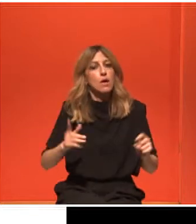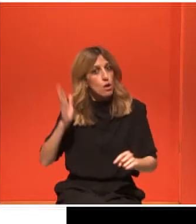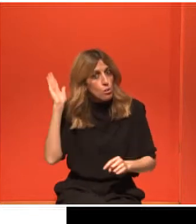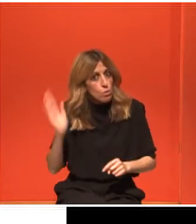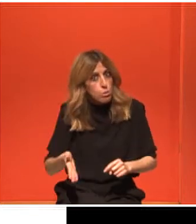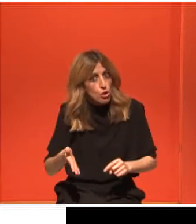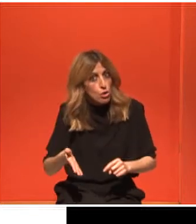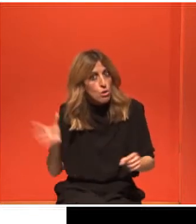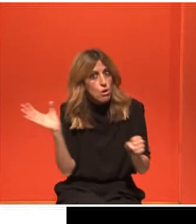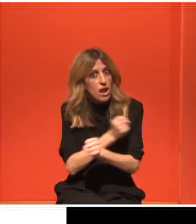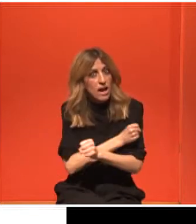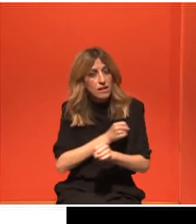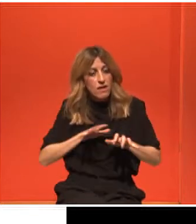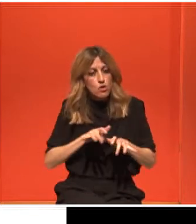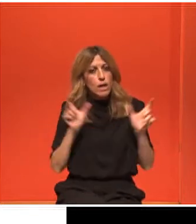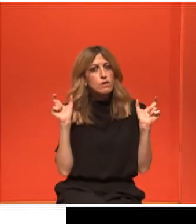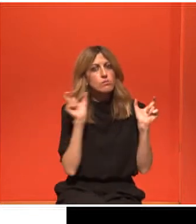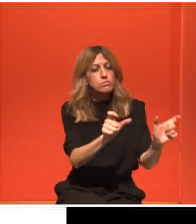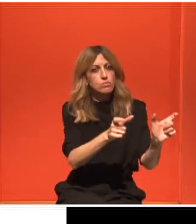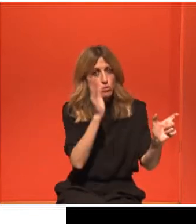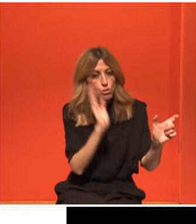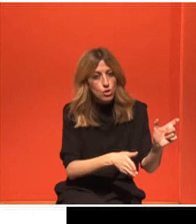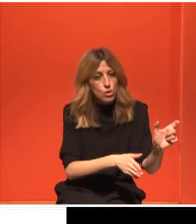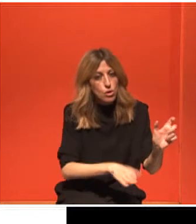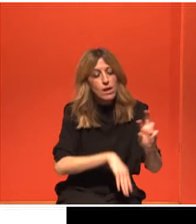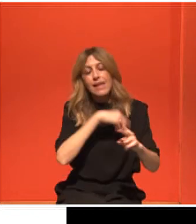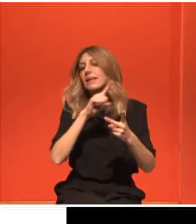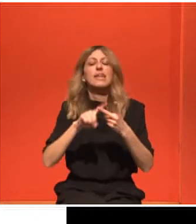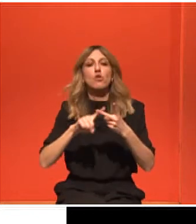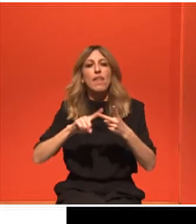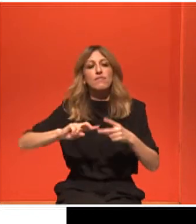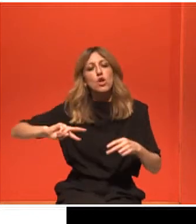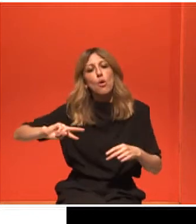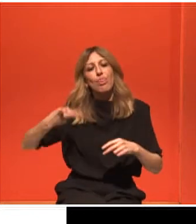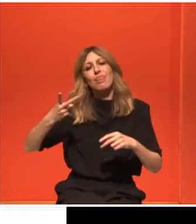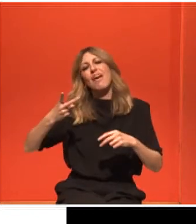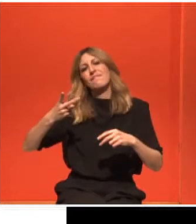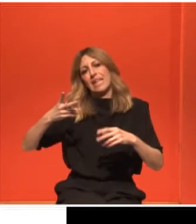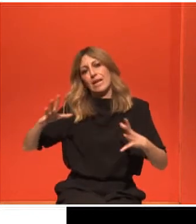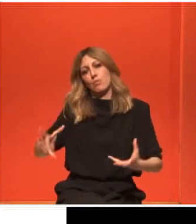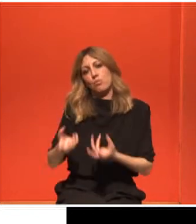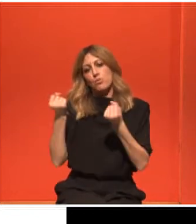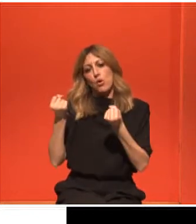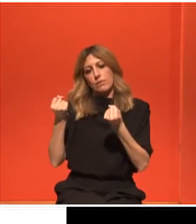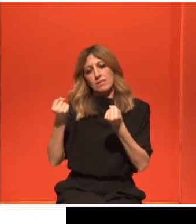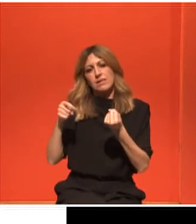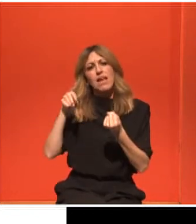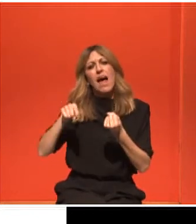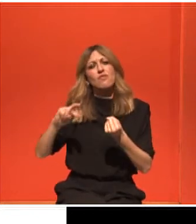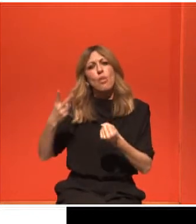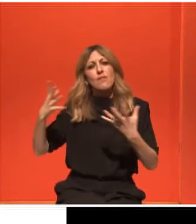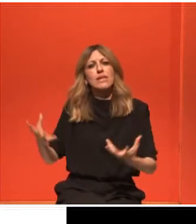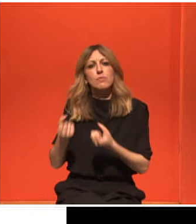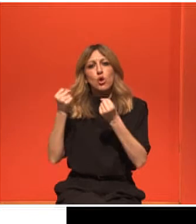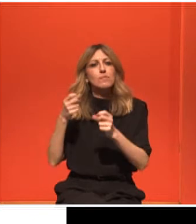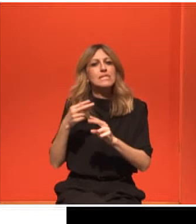Το άλλο που κυρίως μας ενδιαφέρει για τον καρκίνο του μαστού είναι η λεγόμενη δευτερογενής πρόληψη. Η δευτερογενής πρόληψη είναι η έγκαιρη διάγνωση.